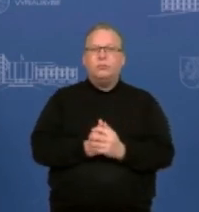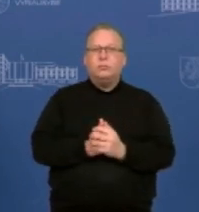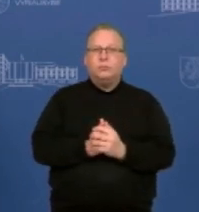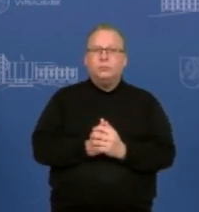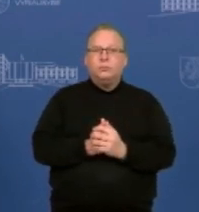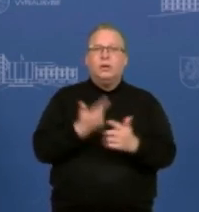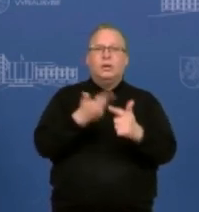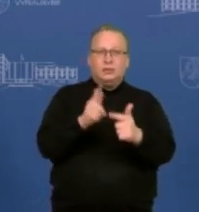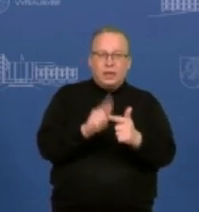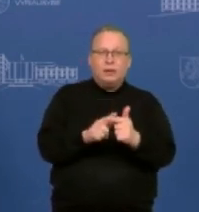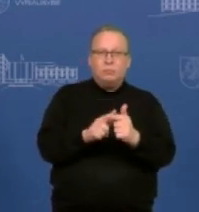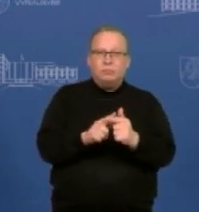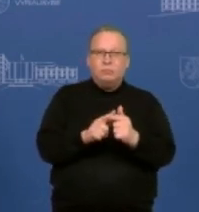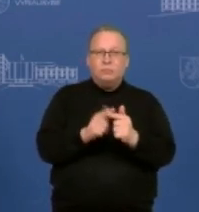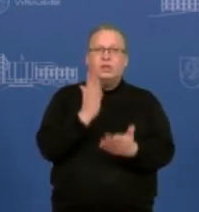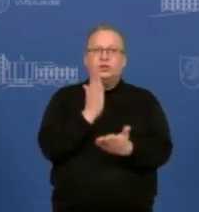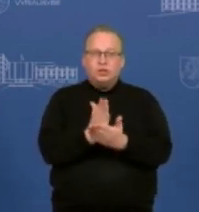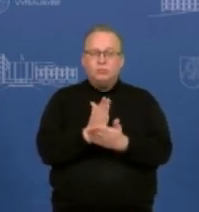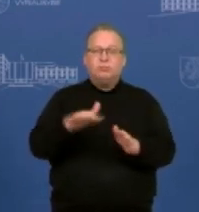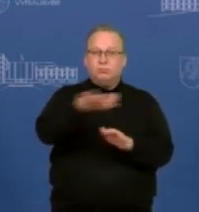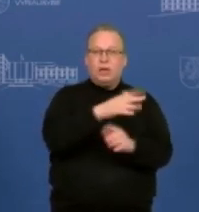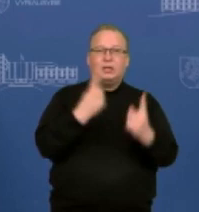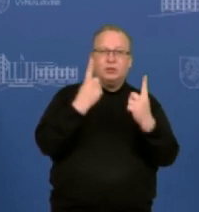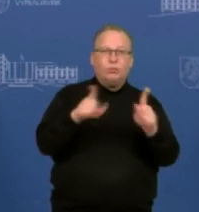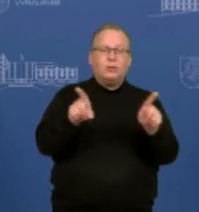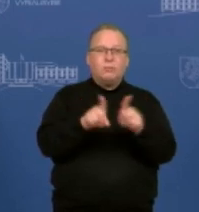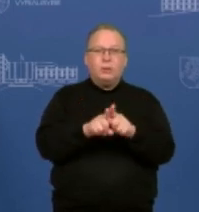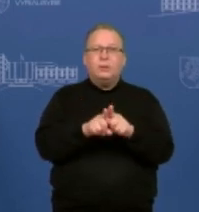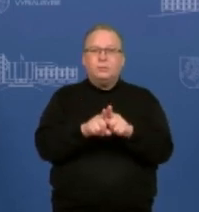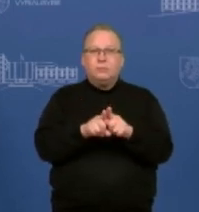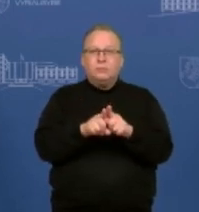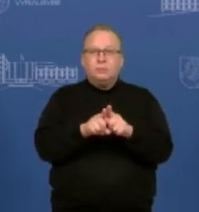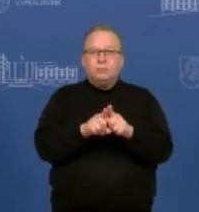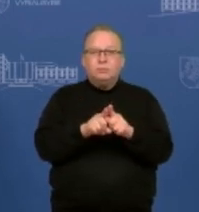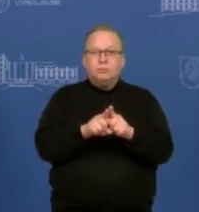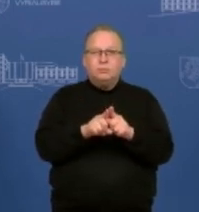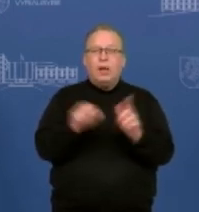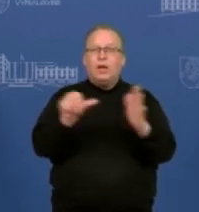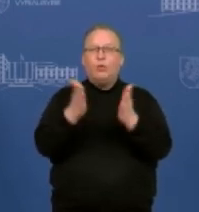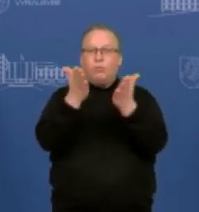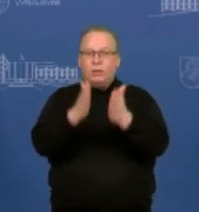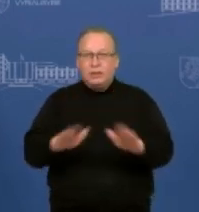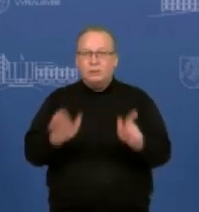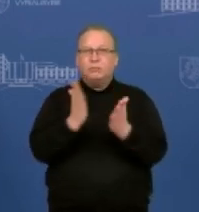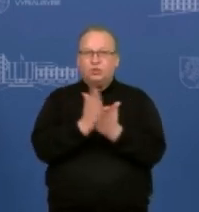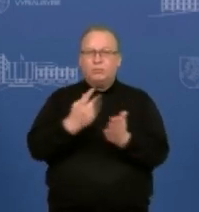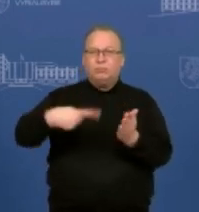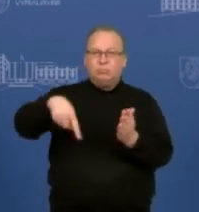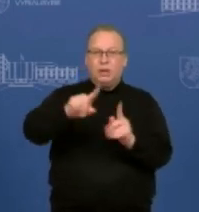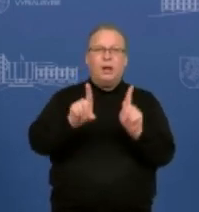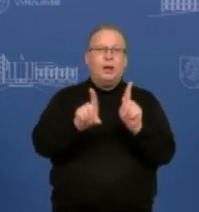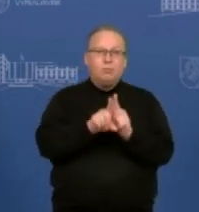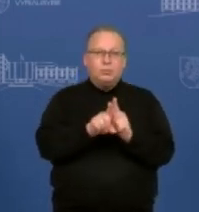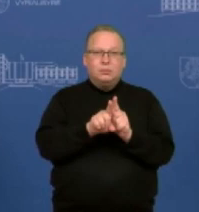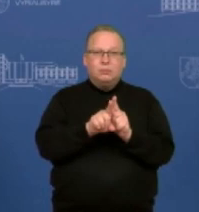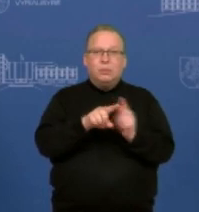kuri darė ar žalios ozonos, ar saugios ozonos, ar aplink civilinius rajonus, ar aplink atomenės elektrinės, jie dažniausiai yra įtvirtinami